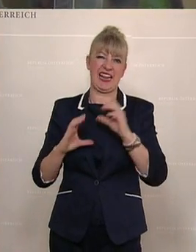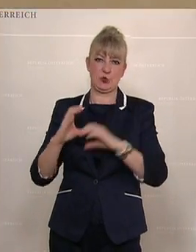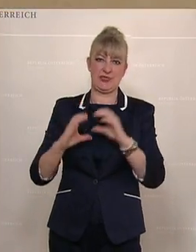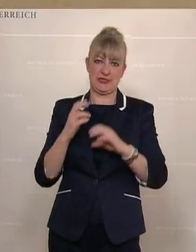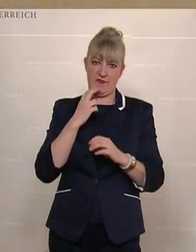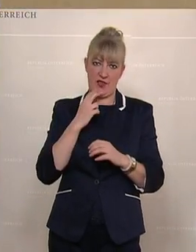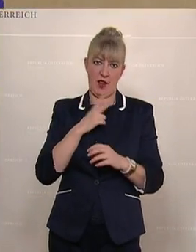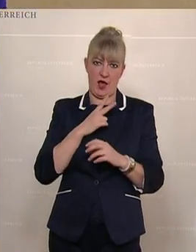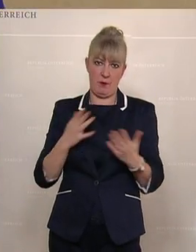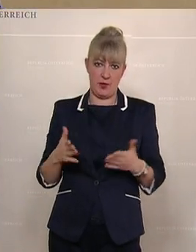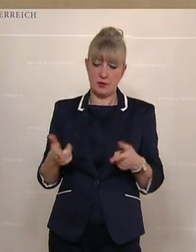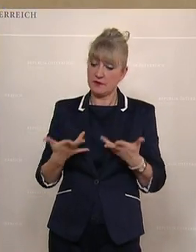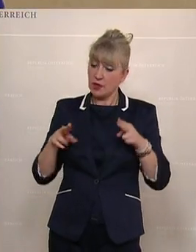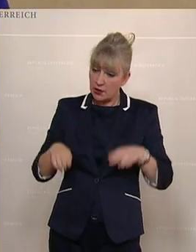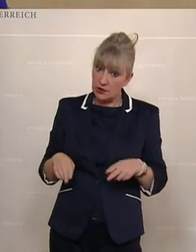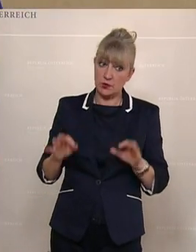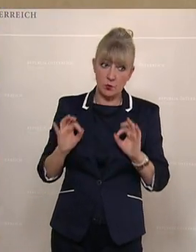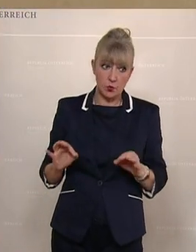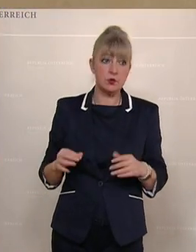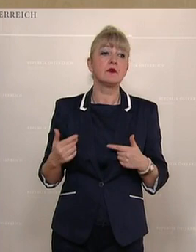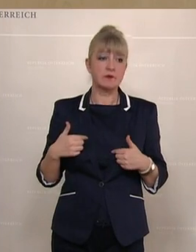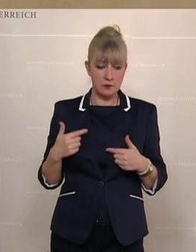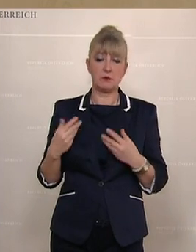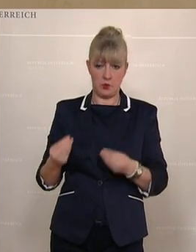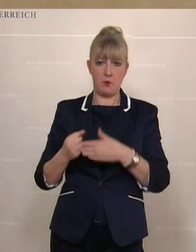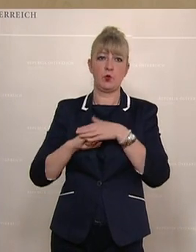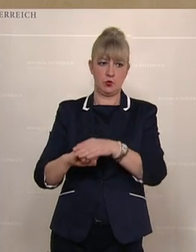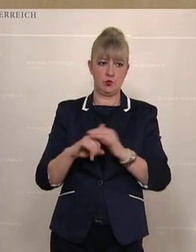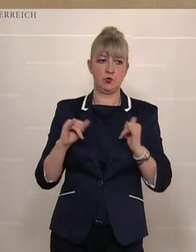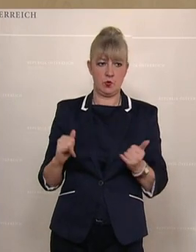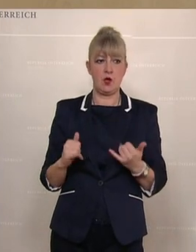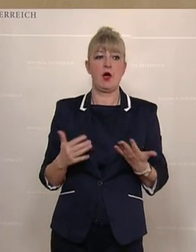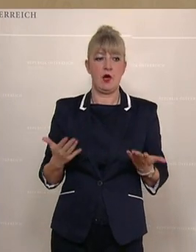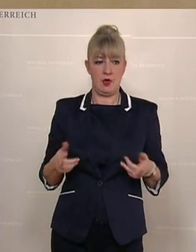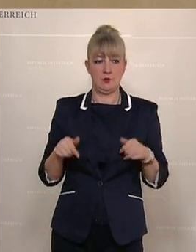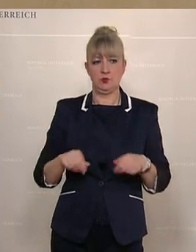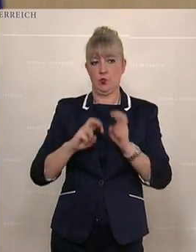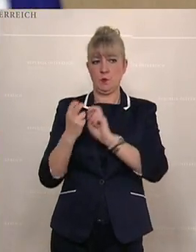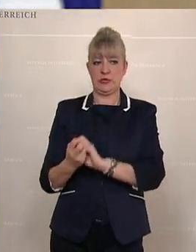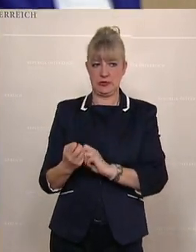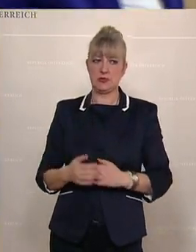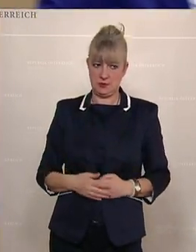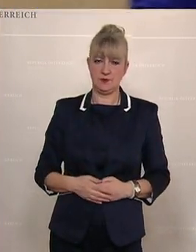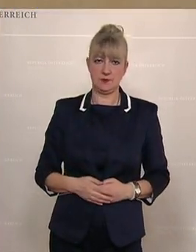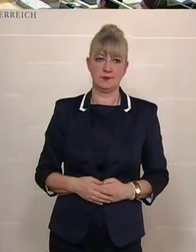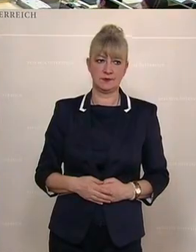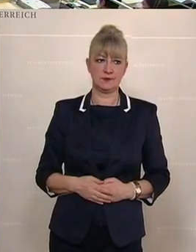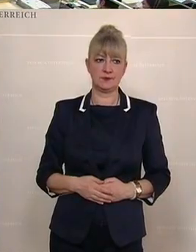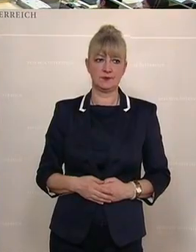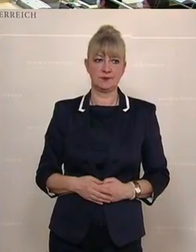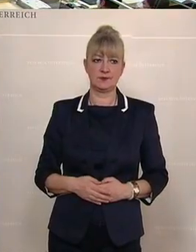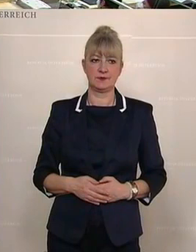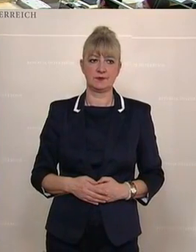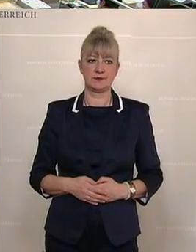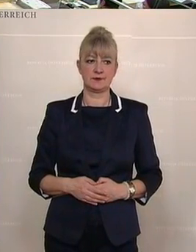damit das, was richtig und gut ist und wo sie auch unsere Unterstützung bekommen, auch entsprechend umgesetzt werden kann. Für